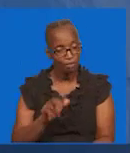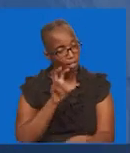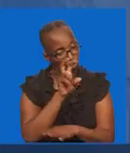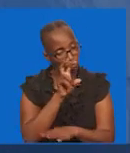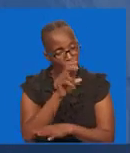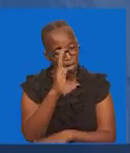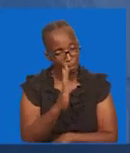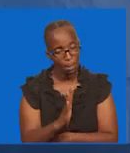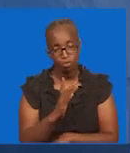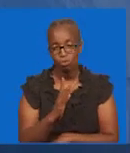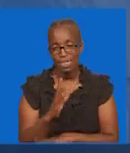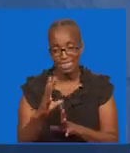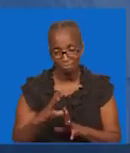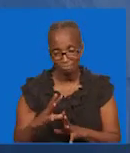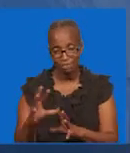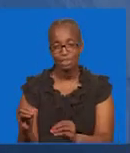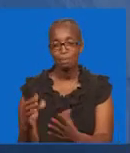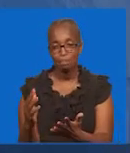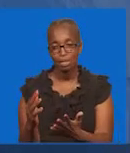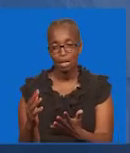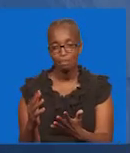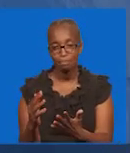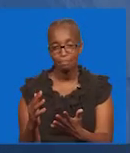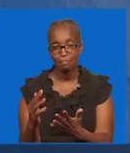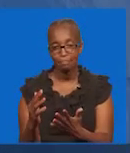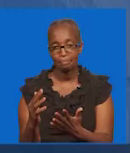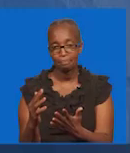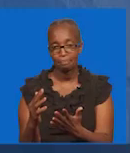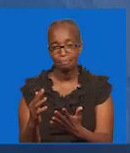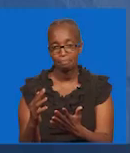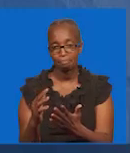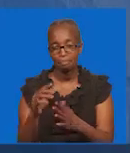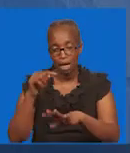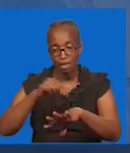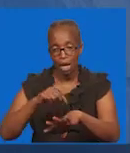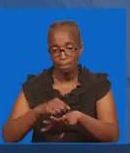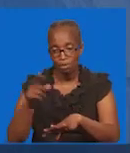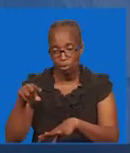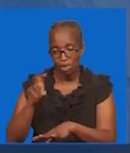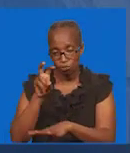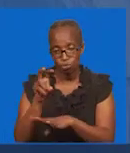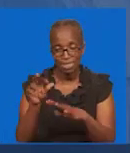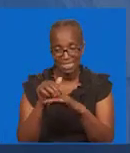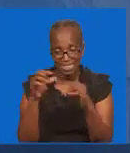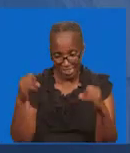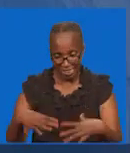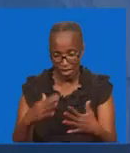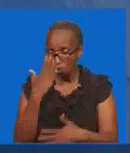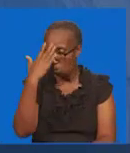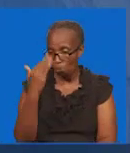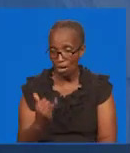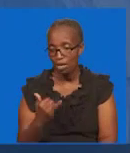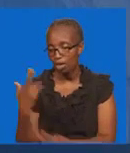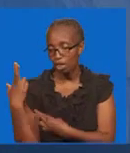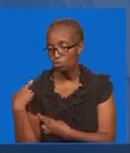kupotea Akiwa mikononi mwako Usikumbali mtu waka pate kupotea Akiwa mikononi mwako Kwa maana